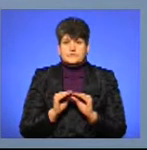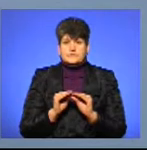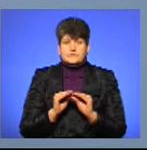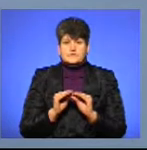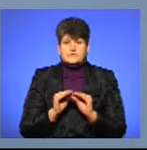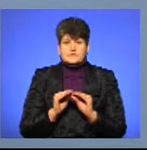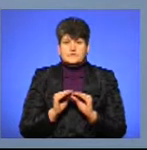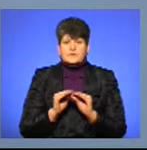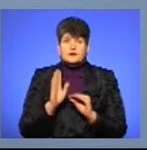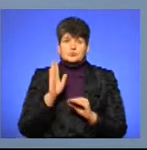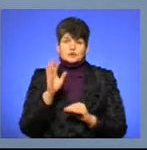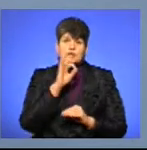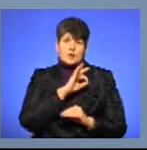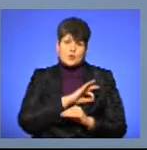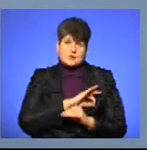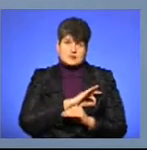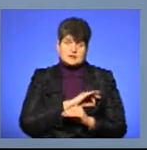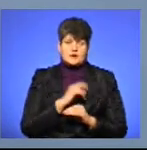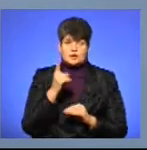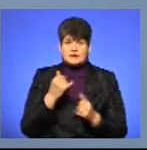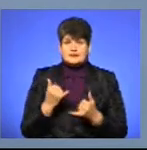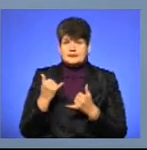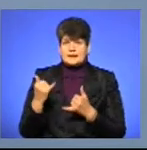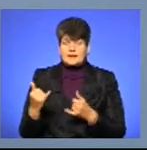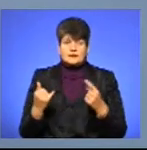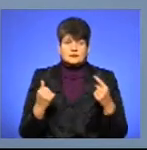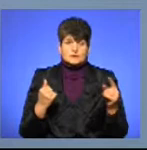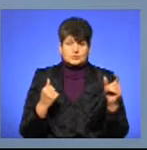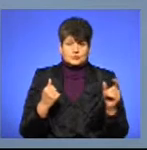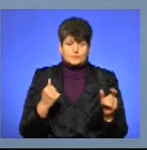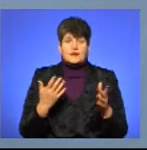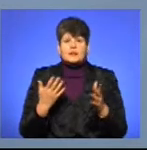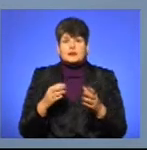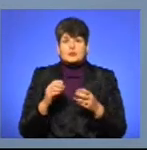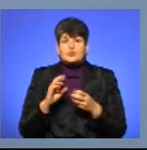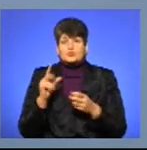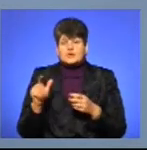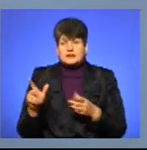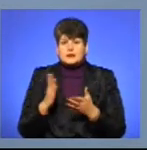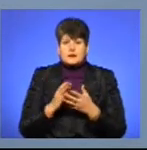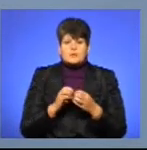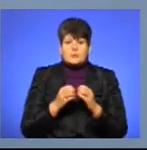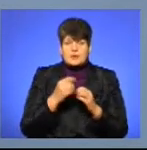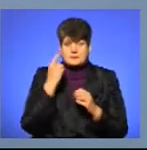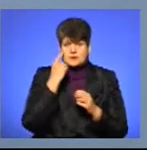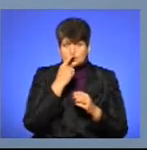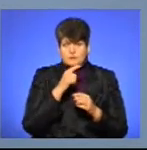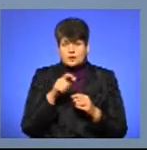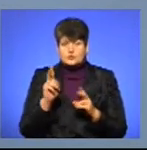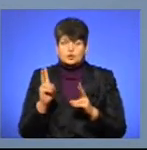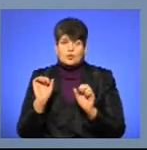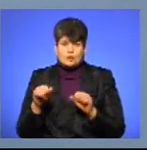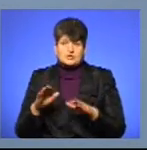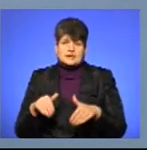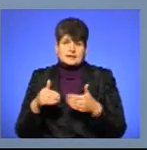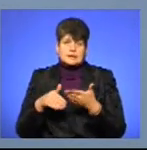бути користим. Один для одного. Як людині, яка має проблеми з зором, так і людям, які можуть надати